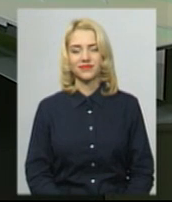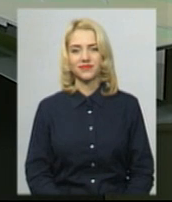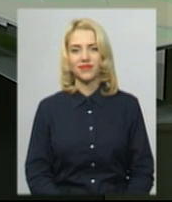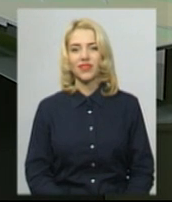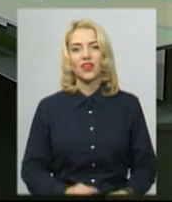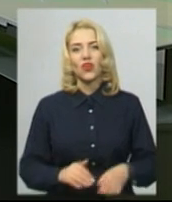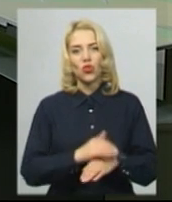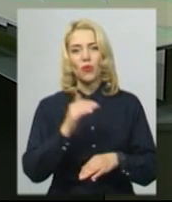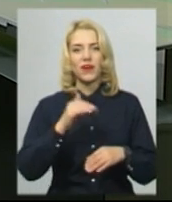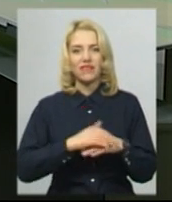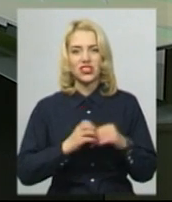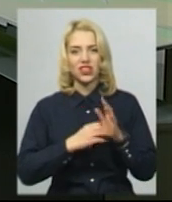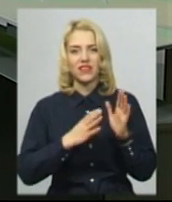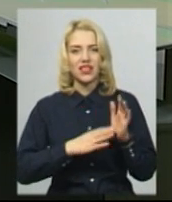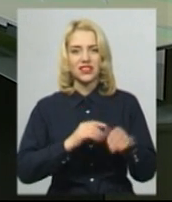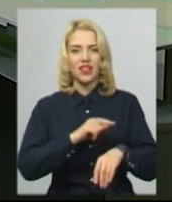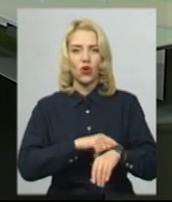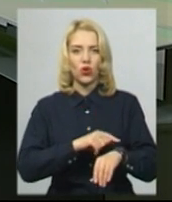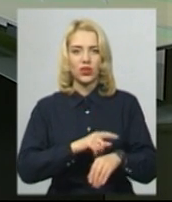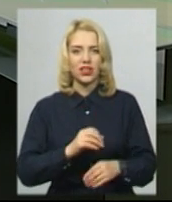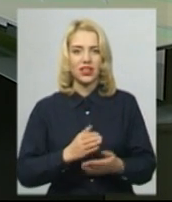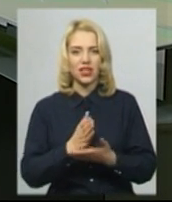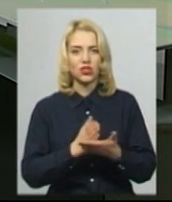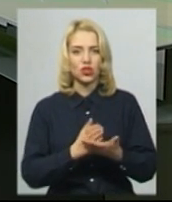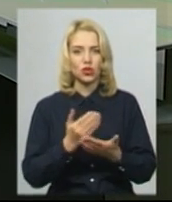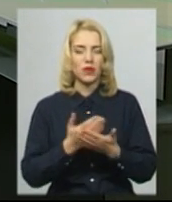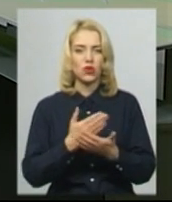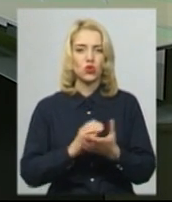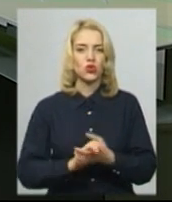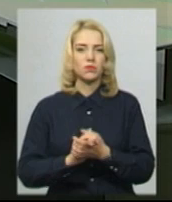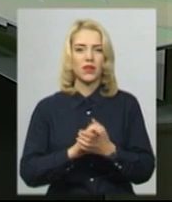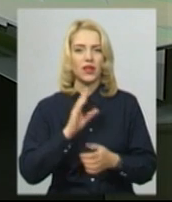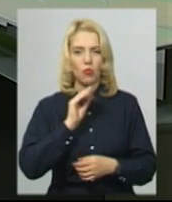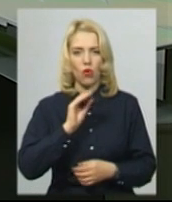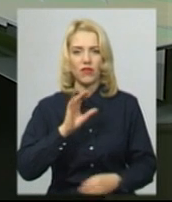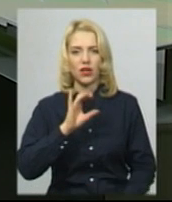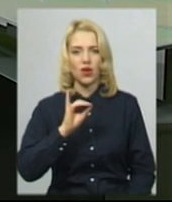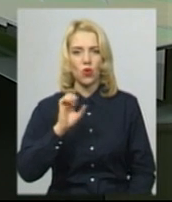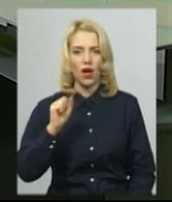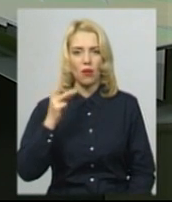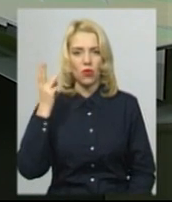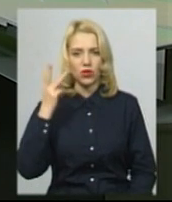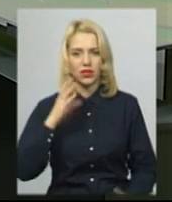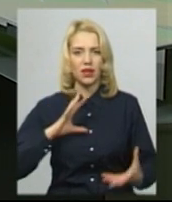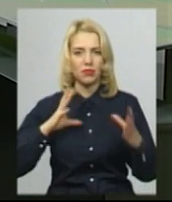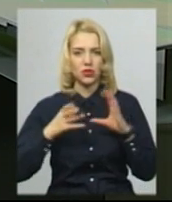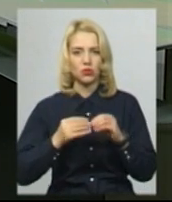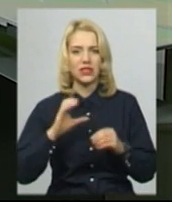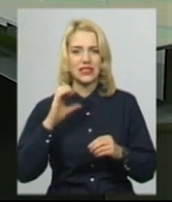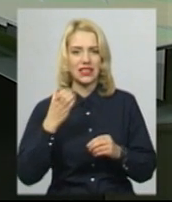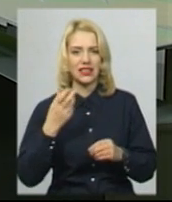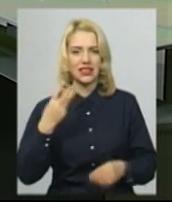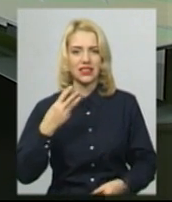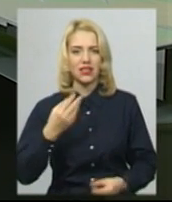Добрий вечір, 19-та година. Служба новин Суспільного мовника Яоподілля підбиває інформаційний підсумок середи 30 жовтня.